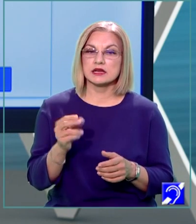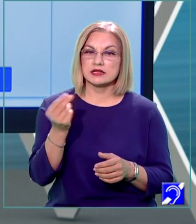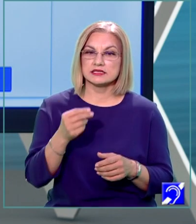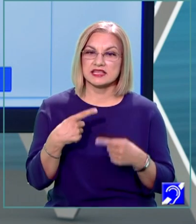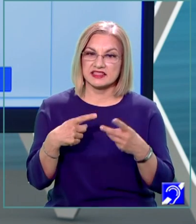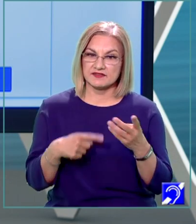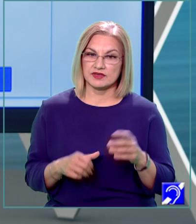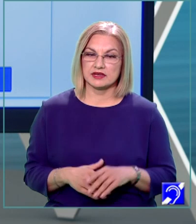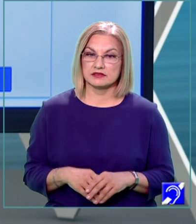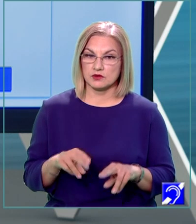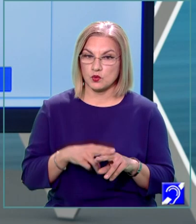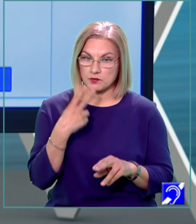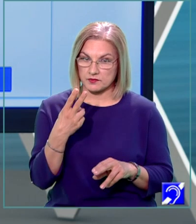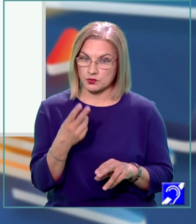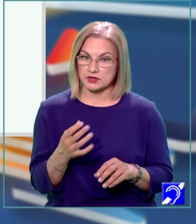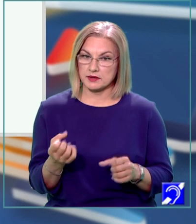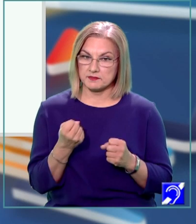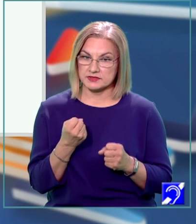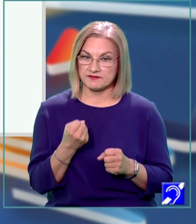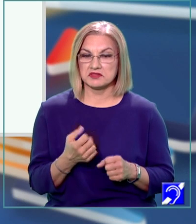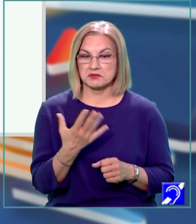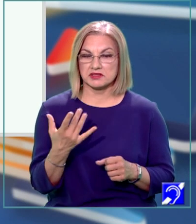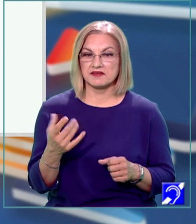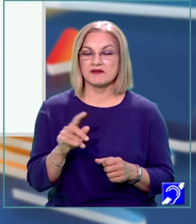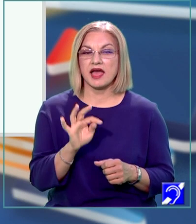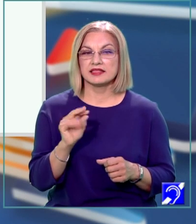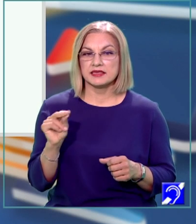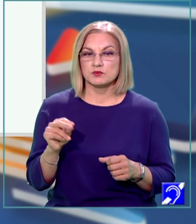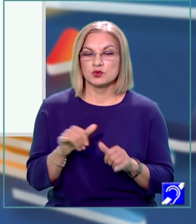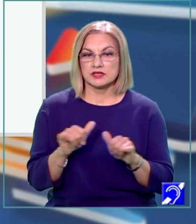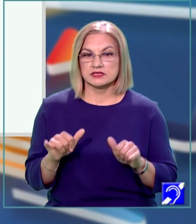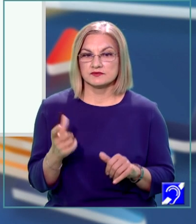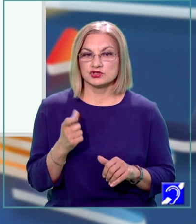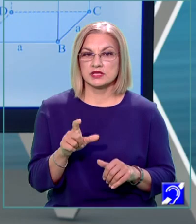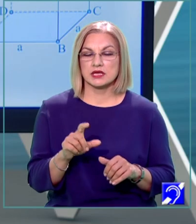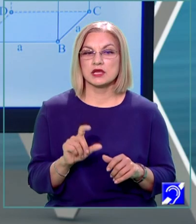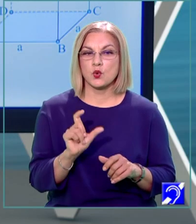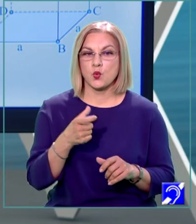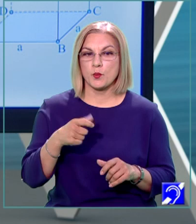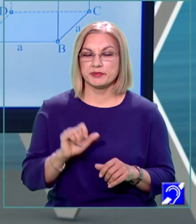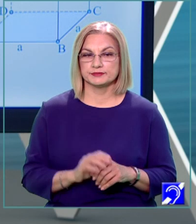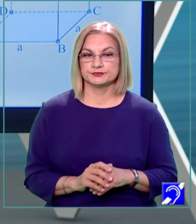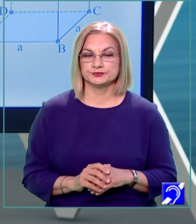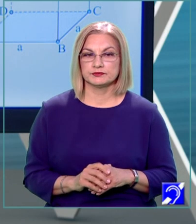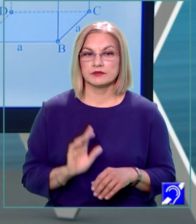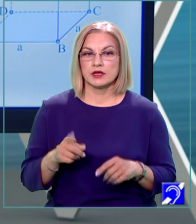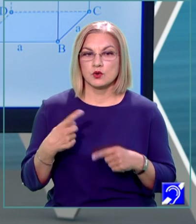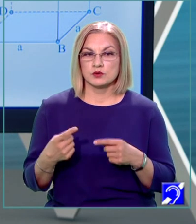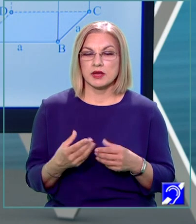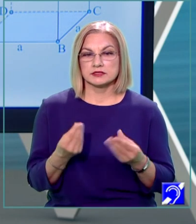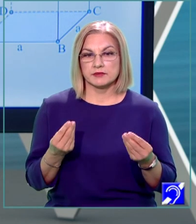putem urmări în câteva tipuri de desfășurări ale cubului. Urmează o serie de